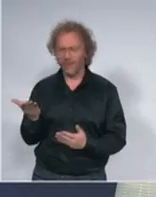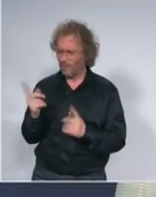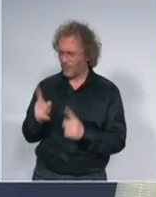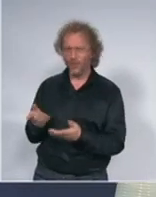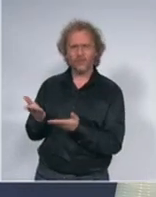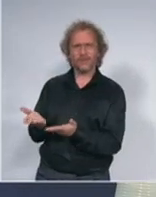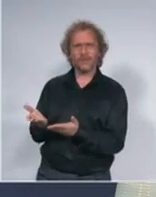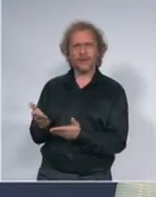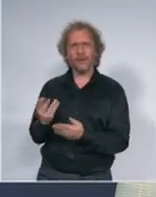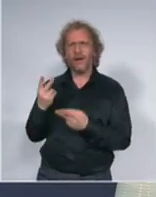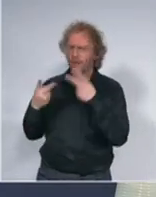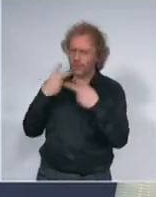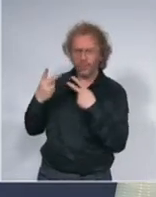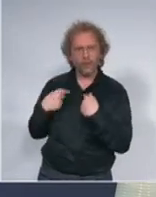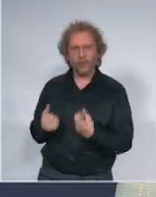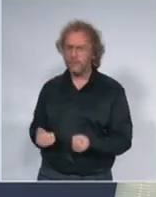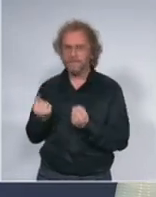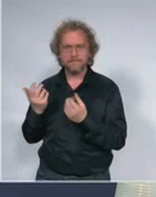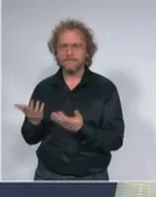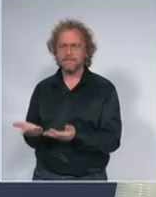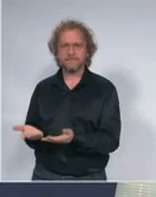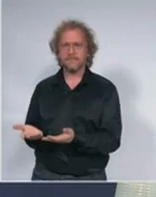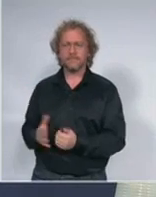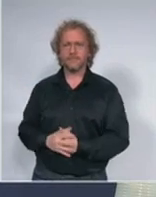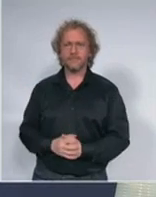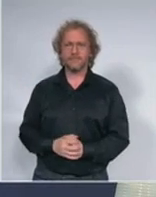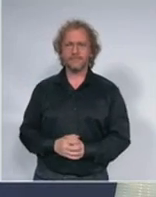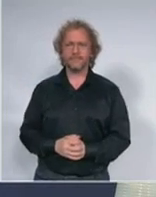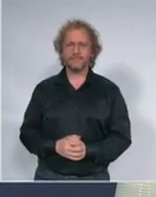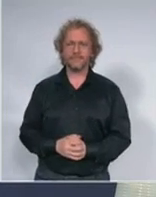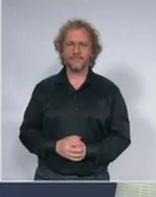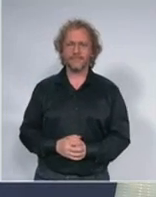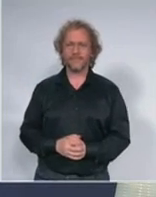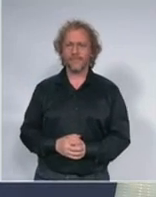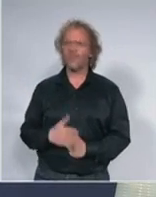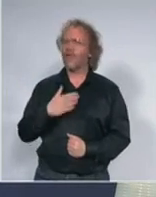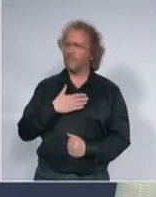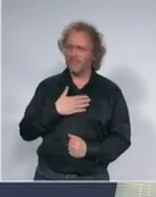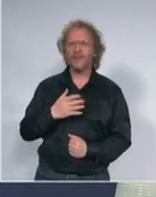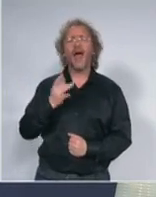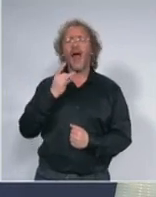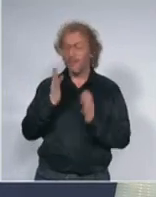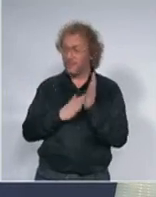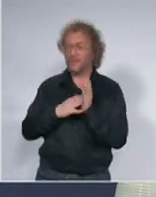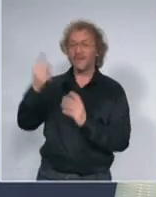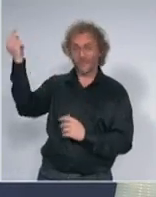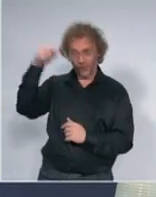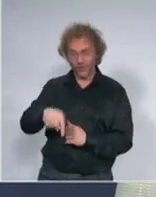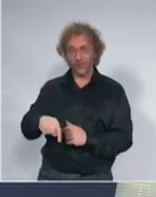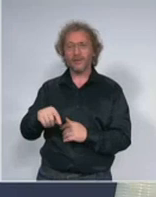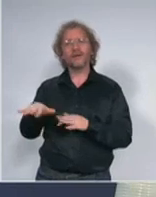A i u tom slučaju šta god da se desi naš zdravstveni sistem će biti